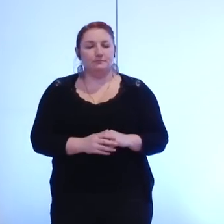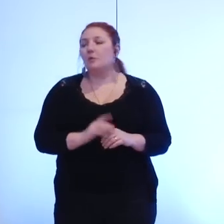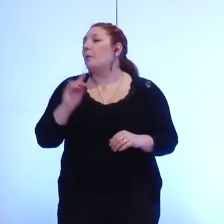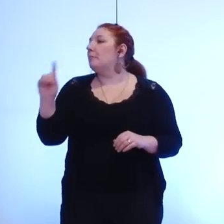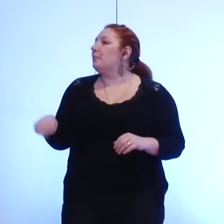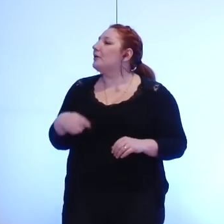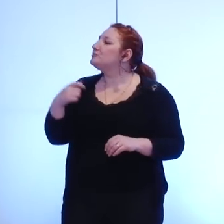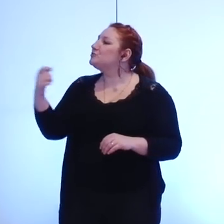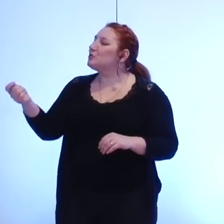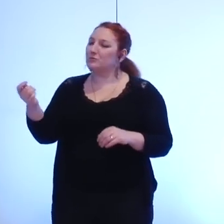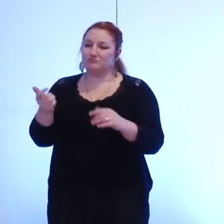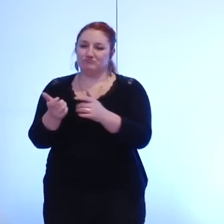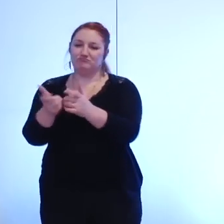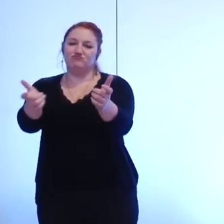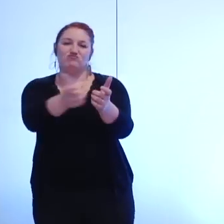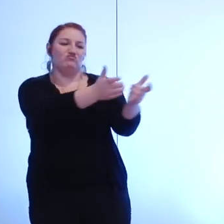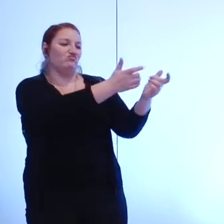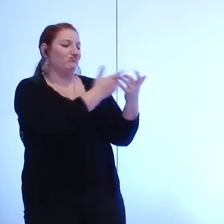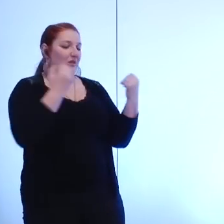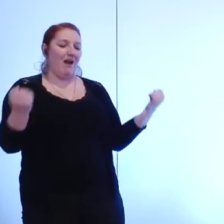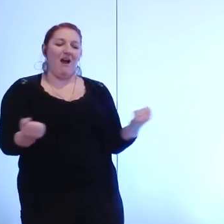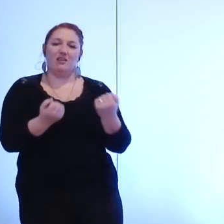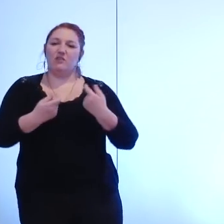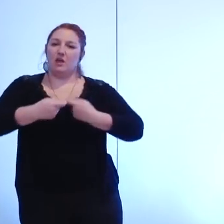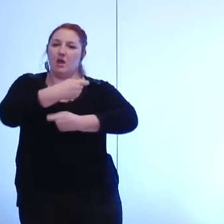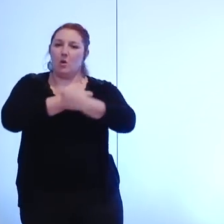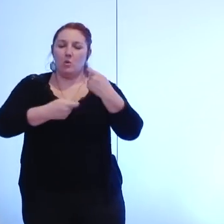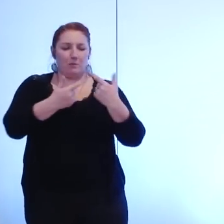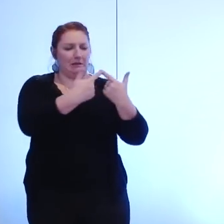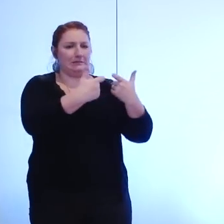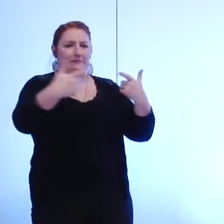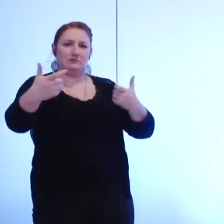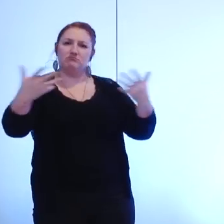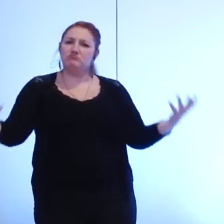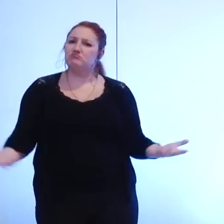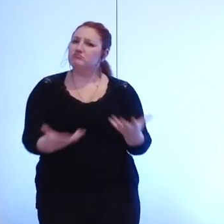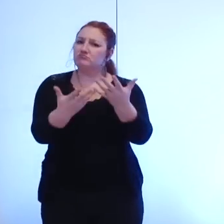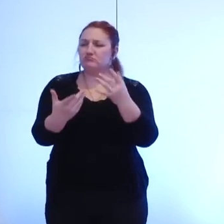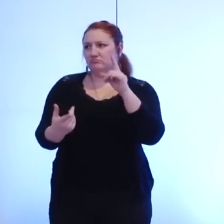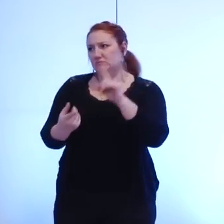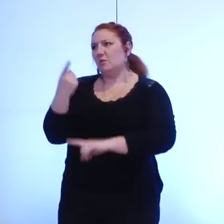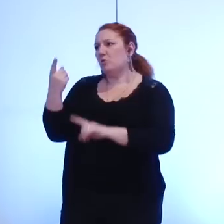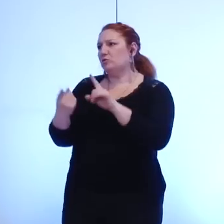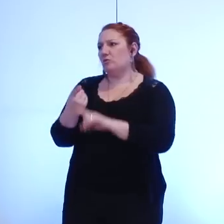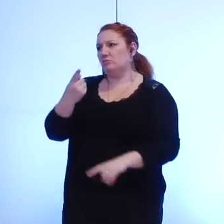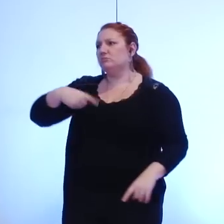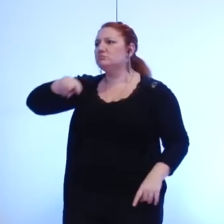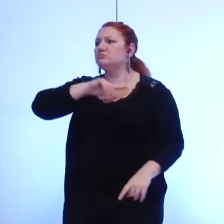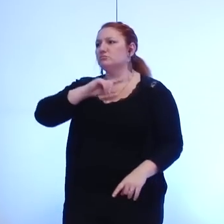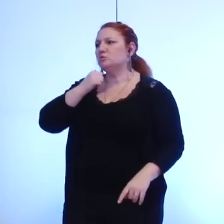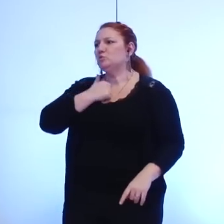à la diversité des activités c'est une chose et nous y sommes particulièrement attentifs